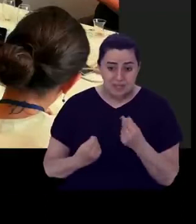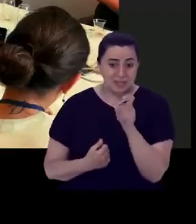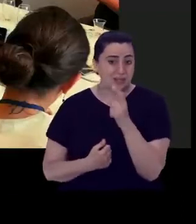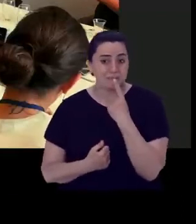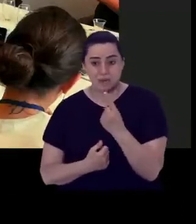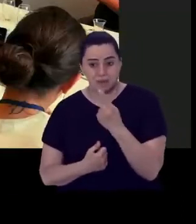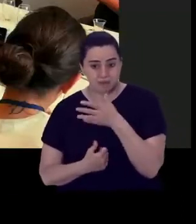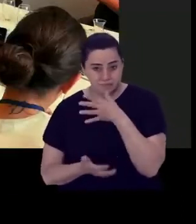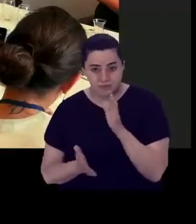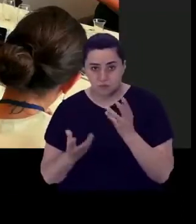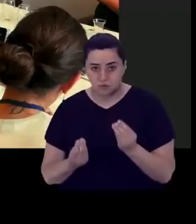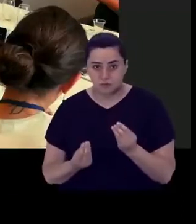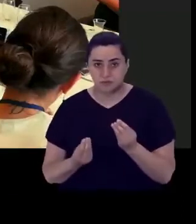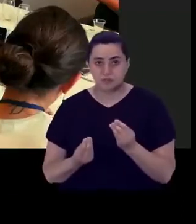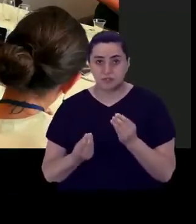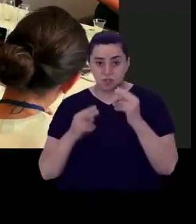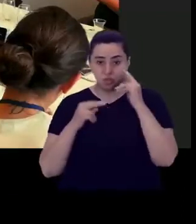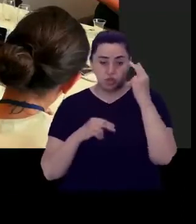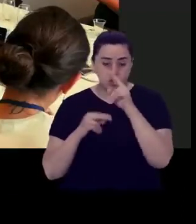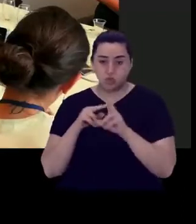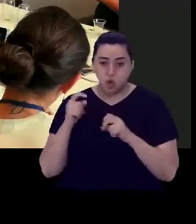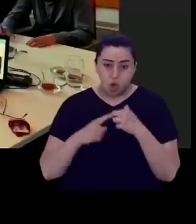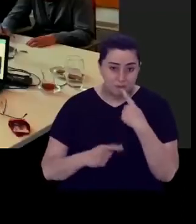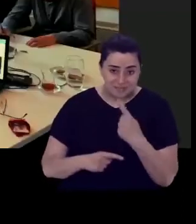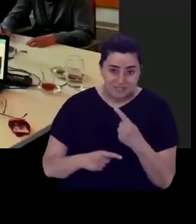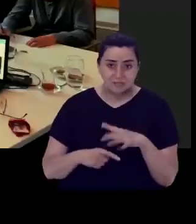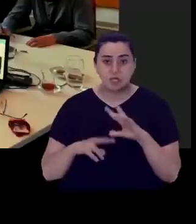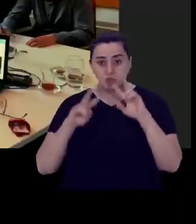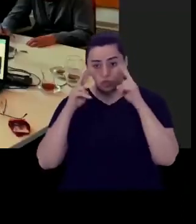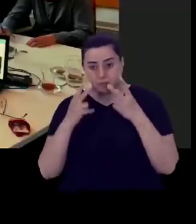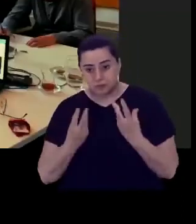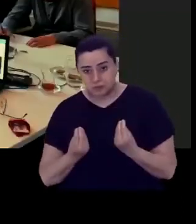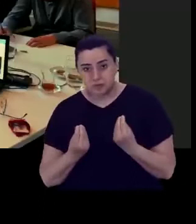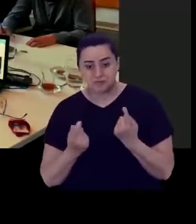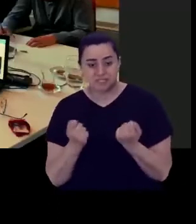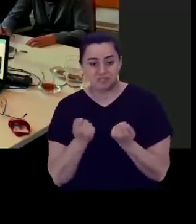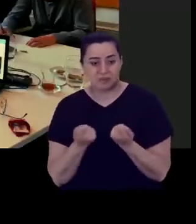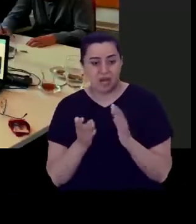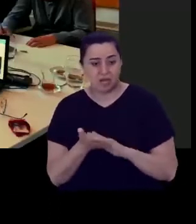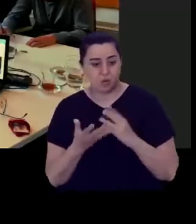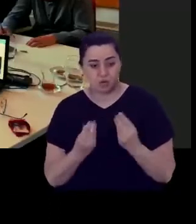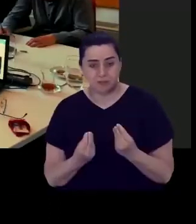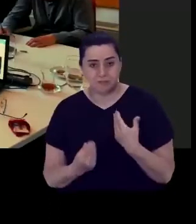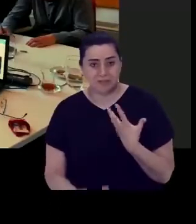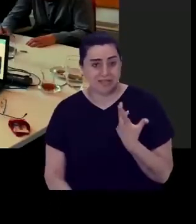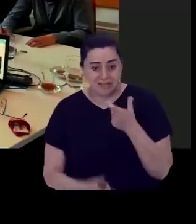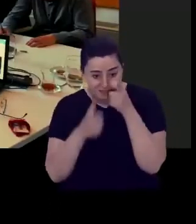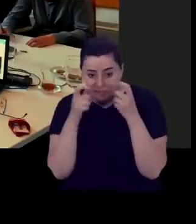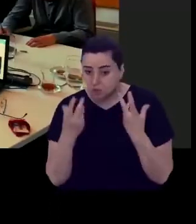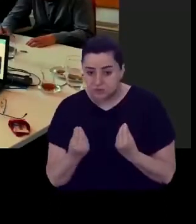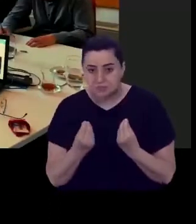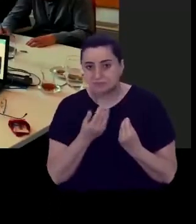lazım? Ya da kör bir bireyle iş arkadaşı olduğumuzda nelere